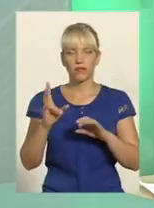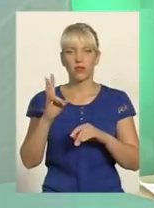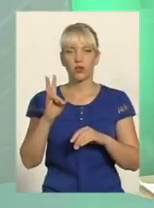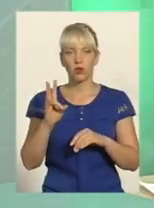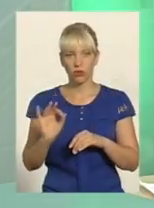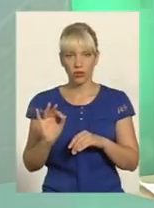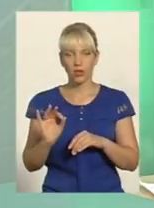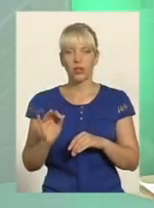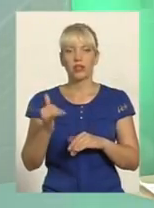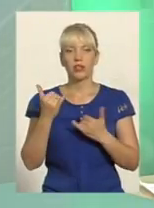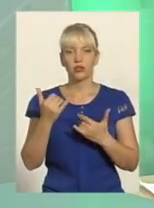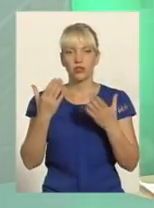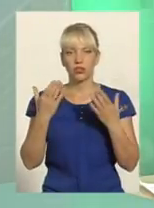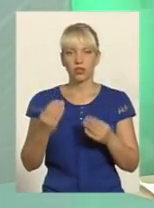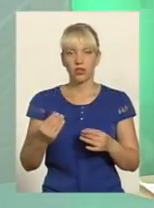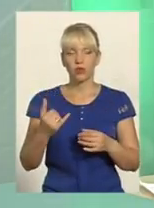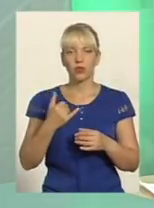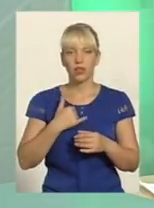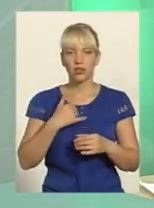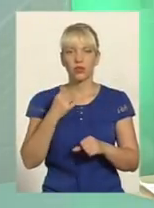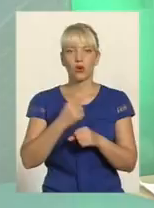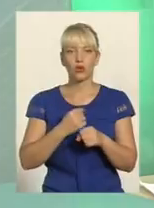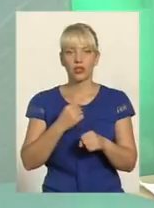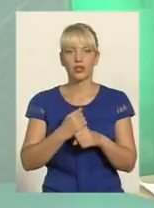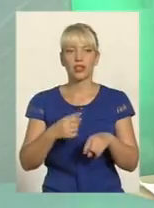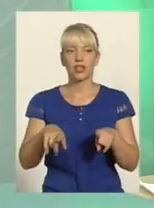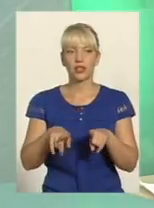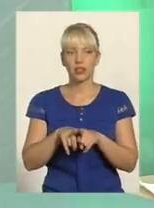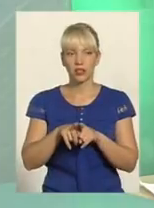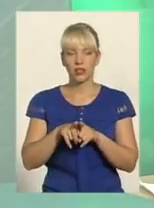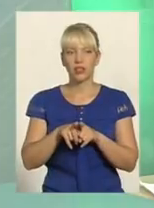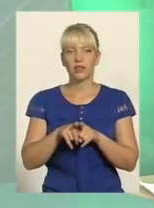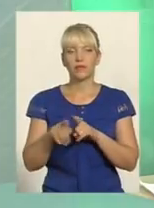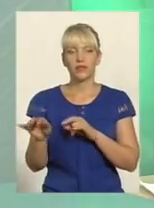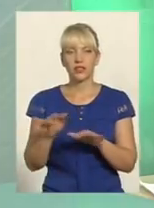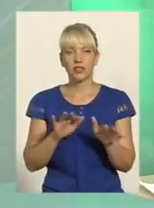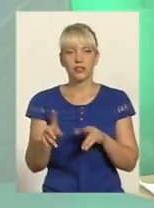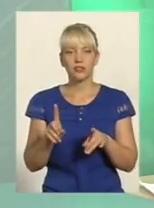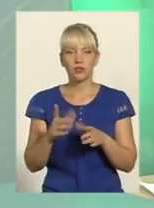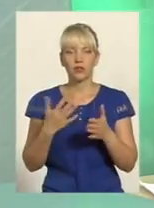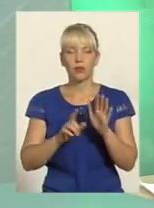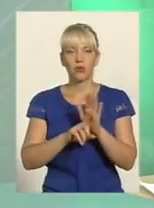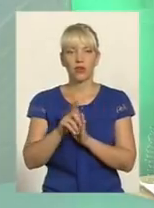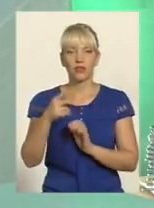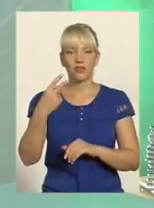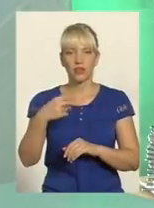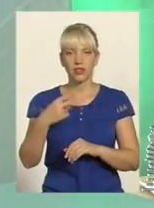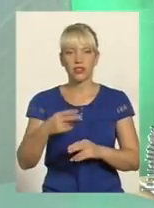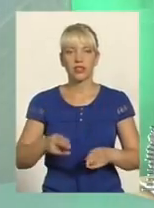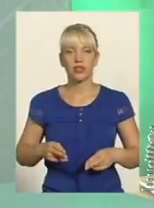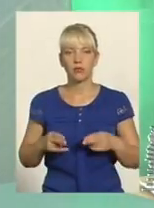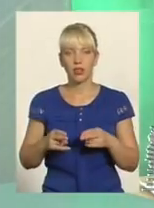нами розроблений певний алгоритм дій Порушено більше 20 кримінальних проваджень за ознаками статті 203